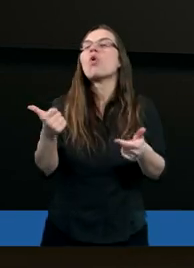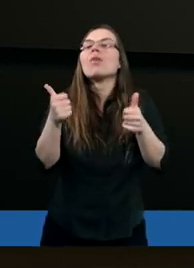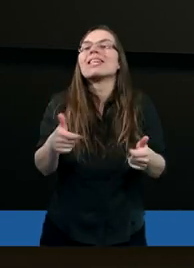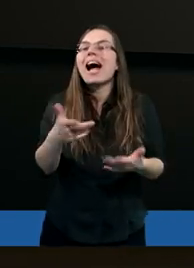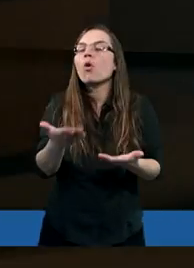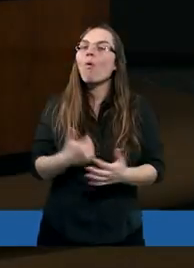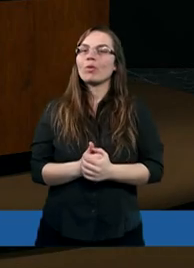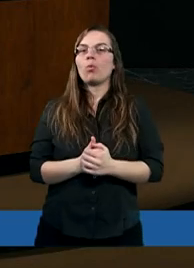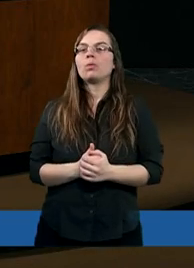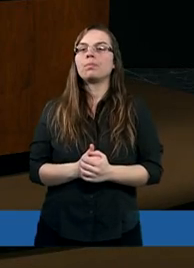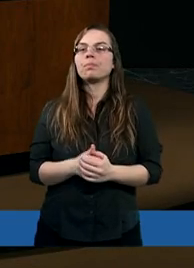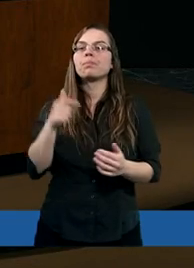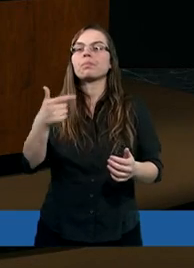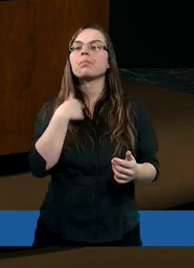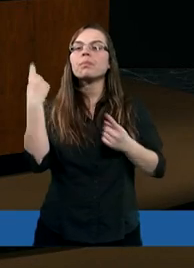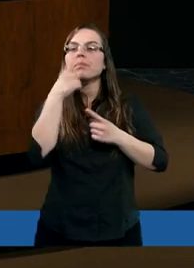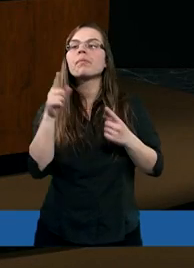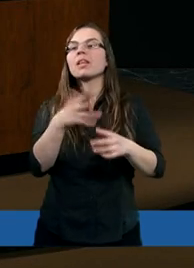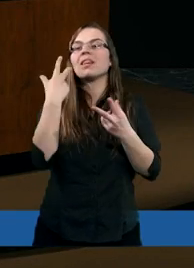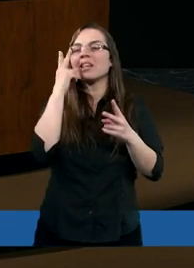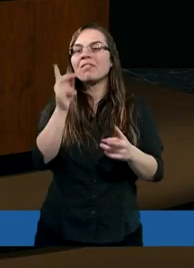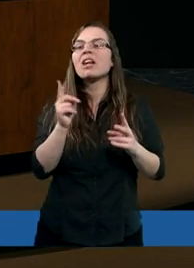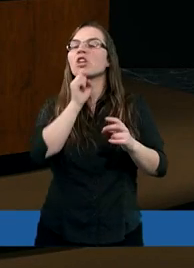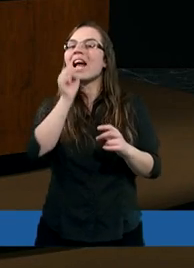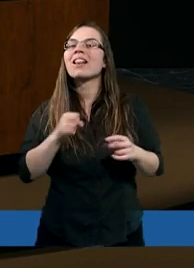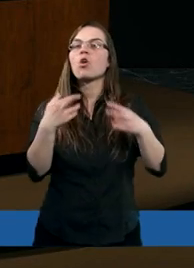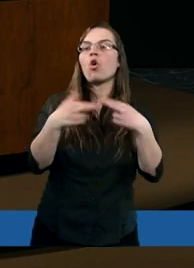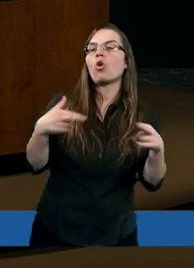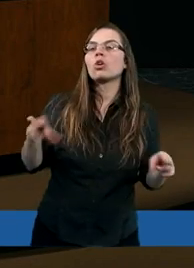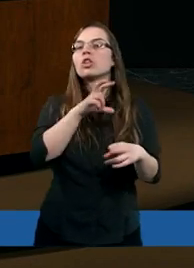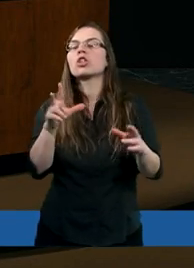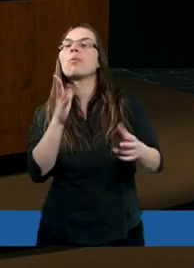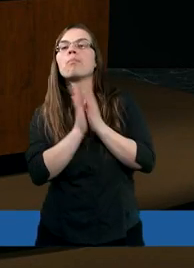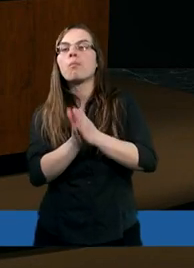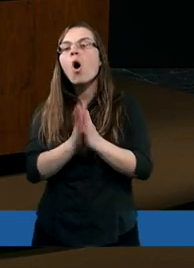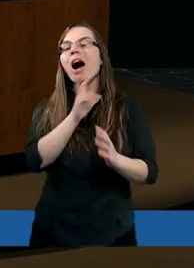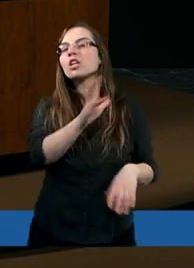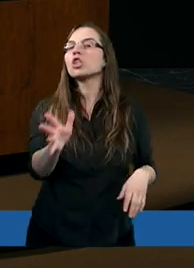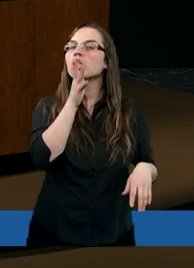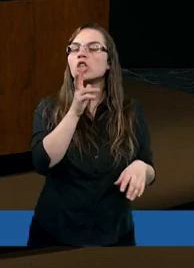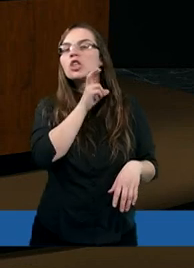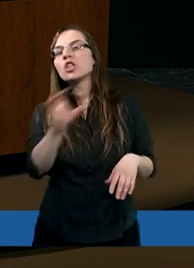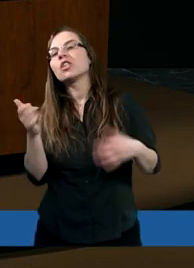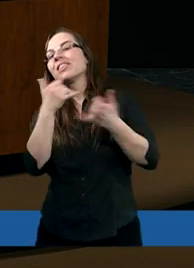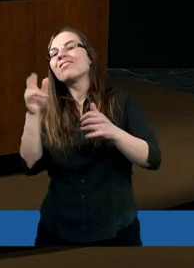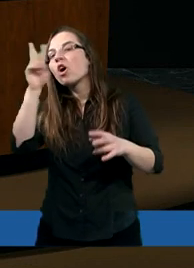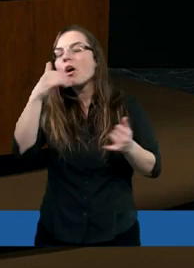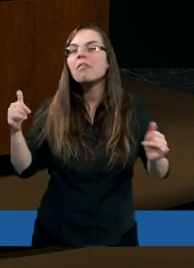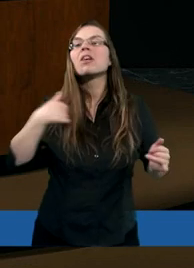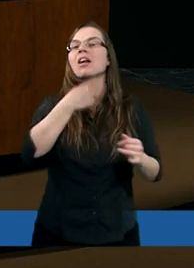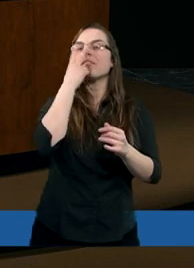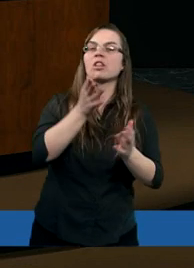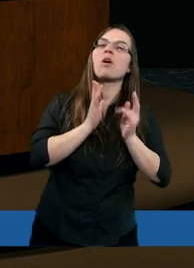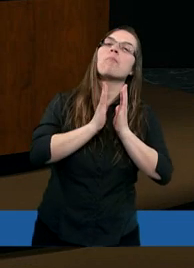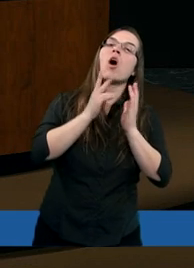Tu jest, nie wiem, ja nie widzę zupełnie żadnego rozróżnienia, czy poganie, czy Żydzi, czy ktokolwiek. Jedyne rozróżnienie widzę